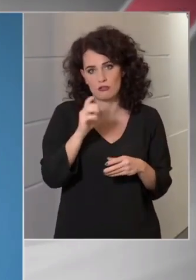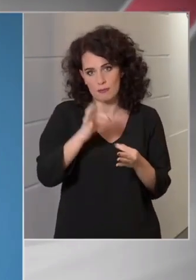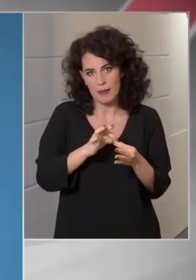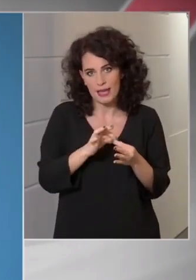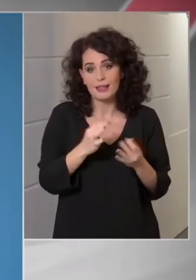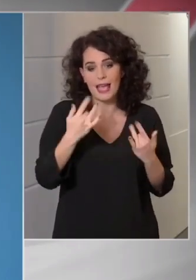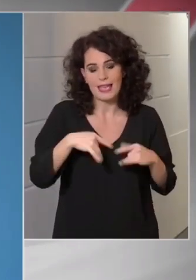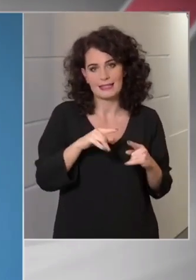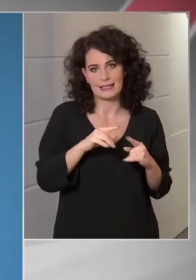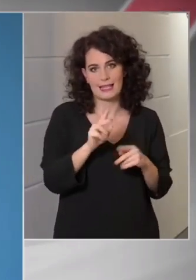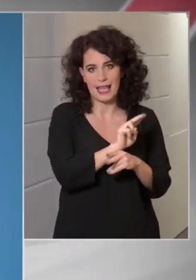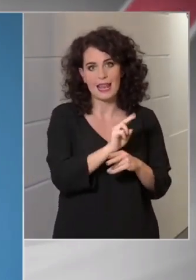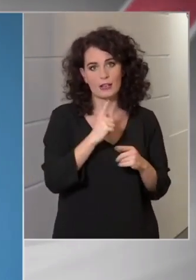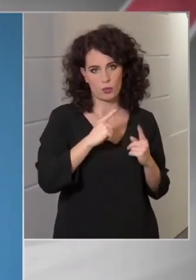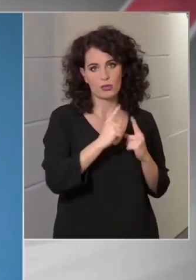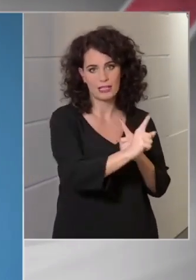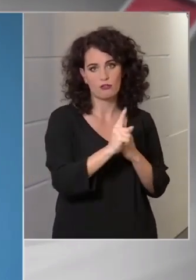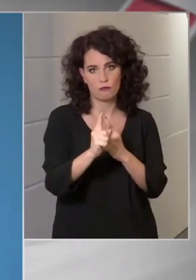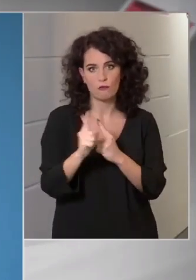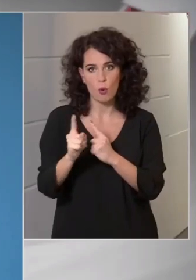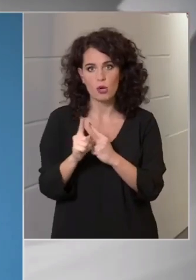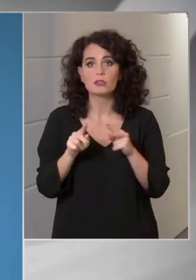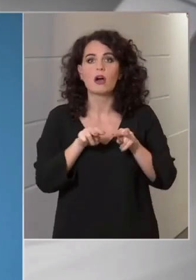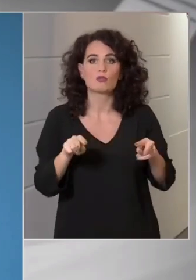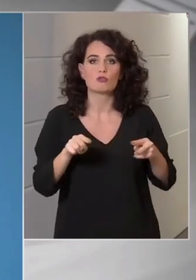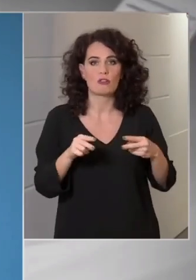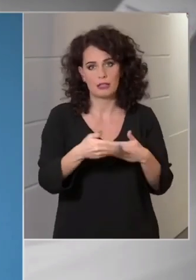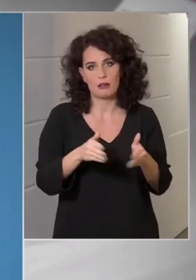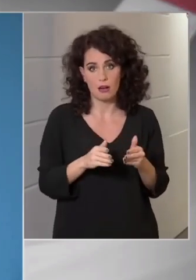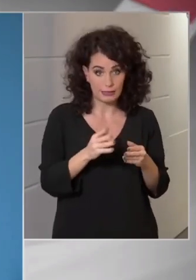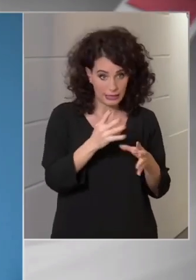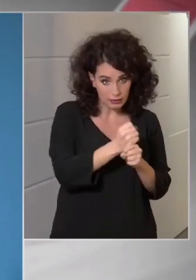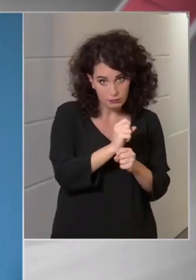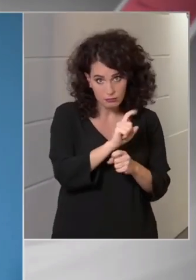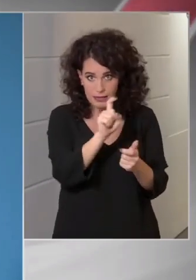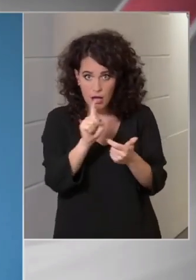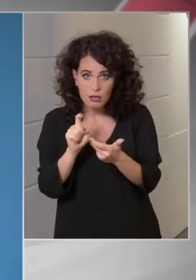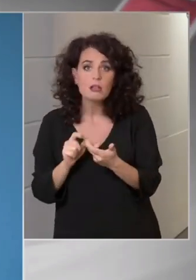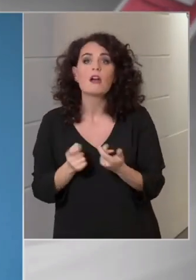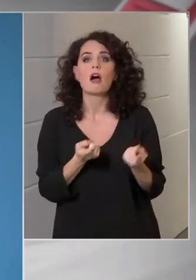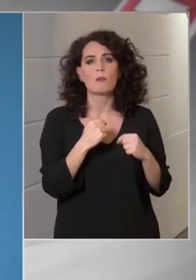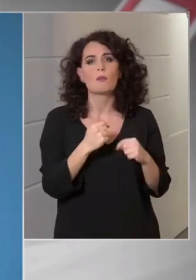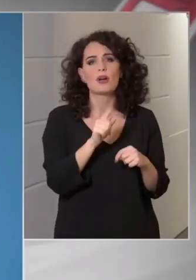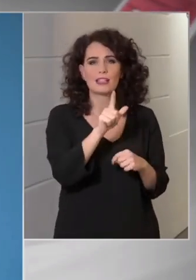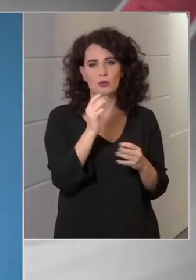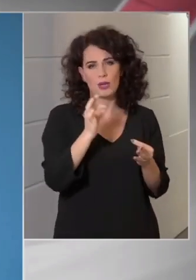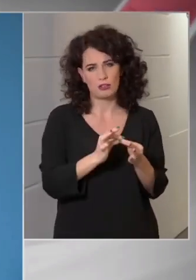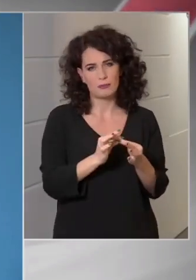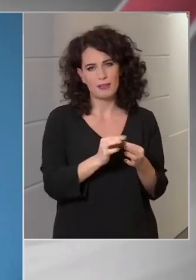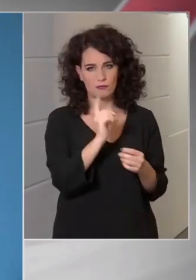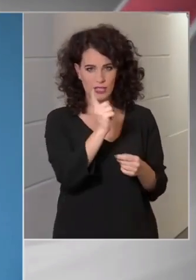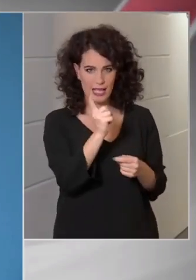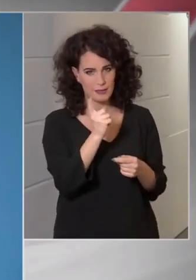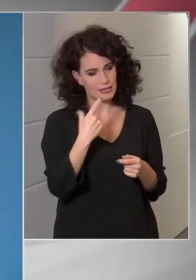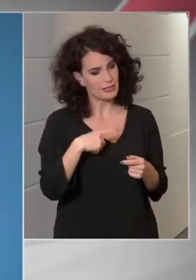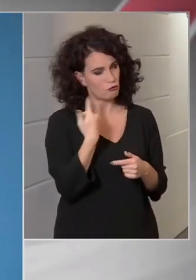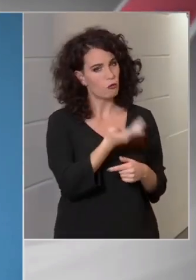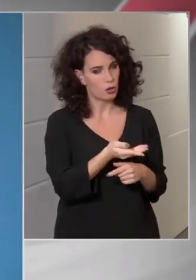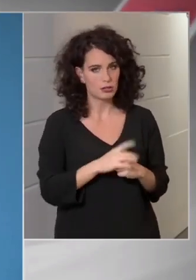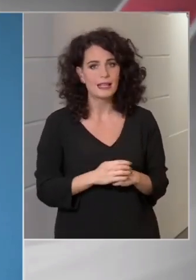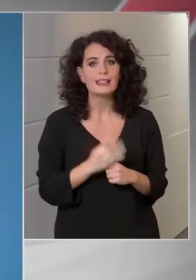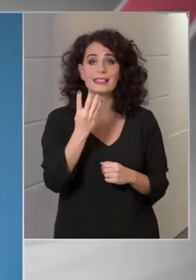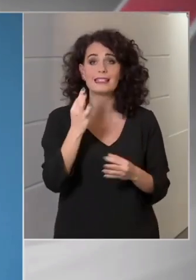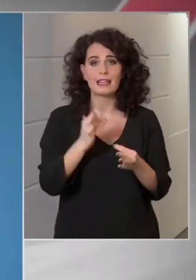a hatósági házi karantén szabályainak betartását. Kollégáim kettő esetben figyelmeztetéssel éltek, négy esetben